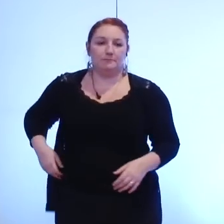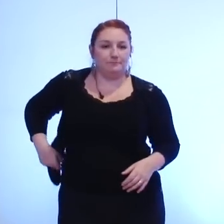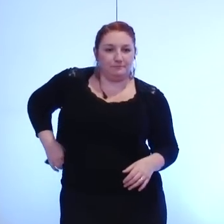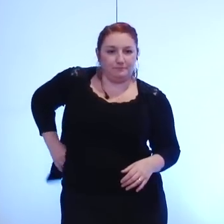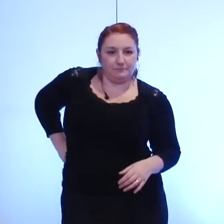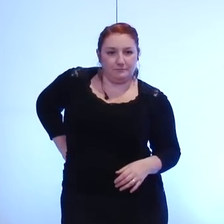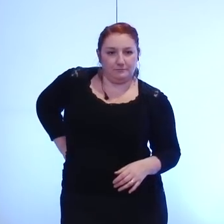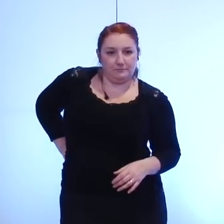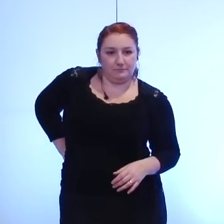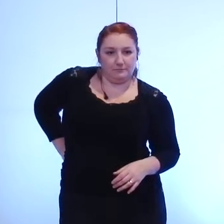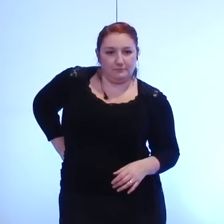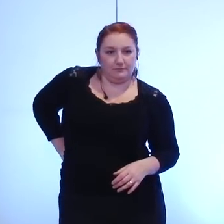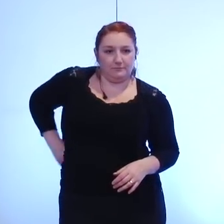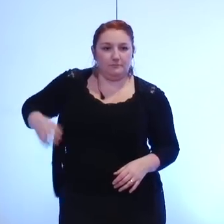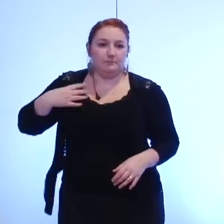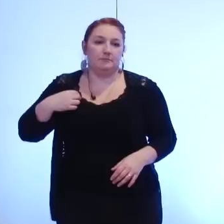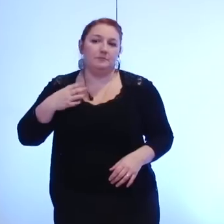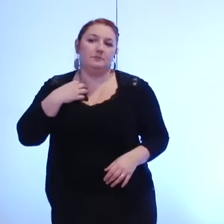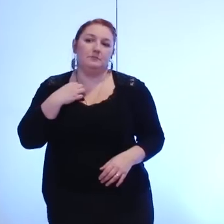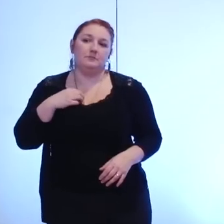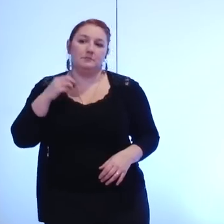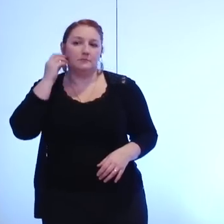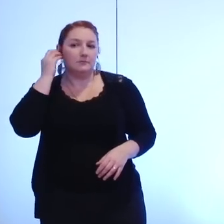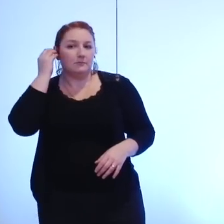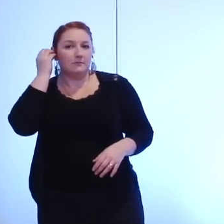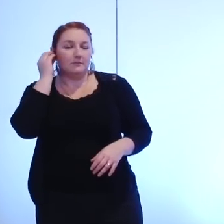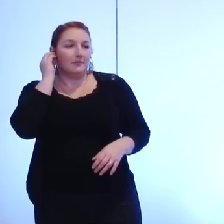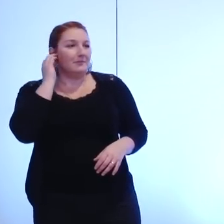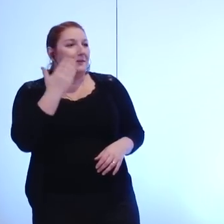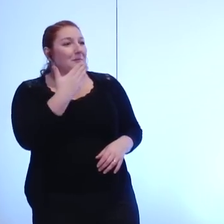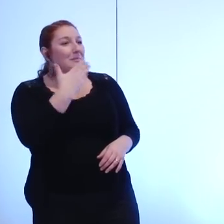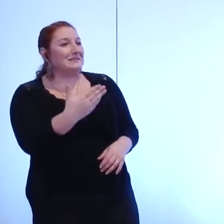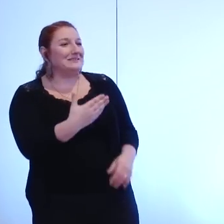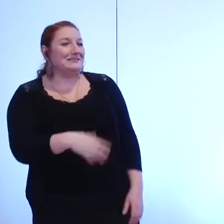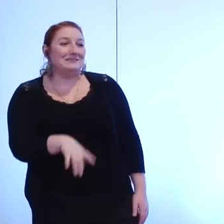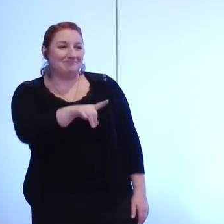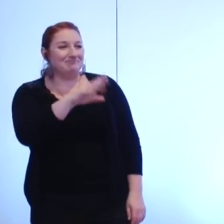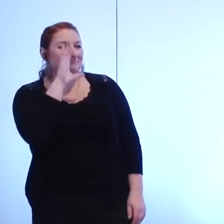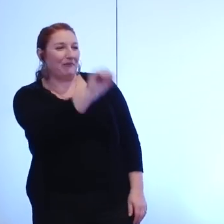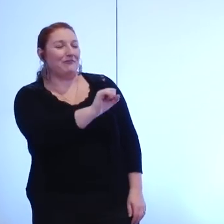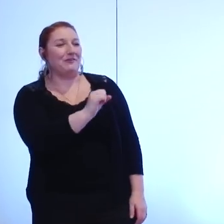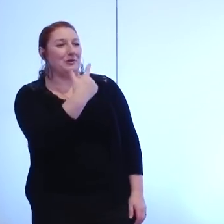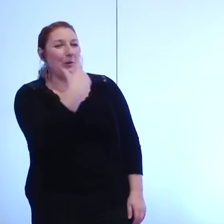Merci. En fait, comme on a pu l'entendre, ce n'est pas deux questions en une, mais bien trois questions en une,